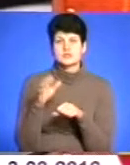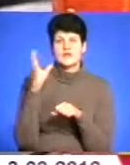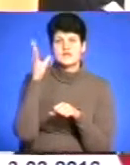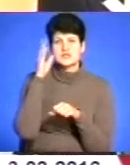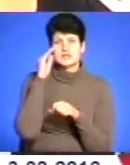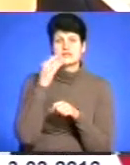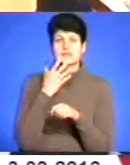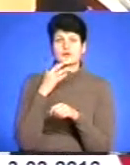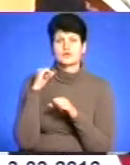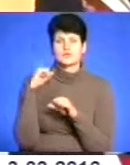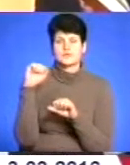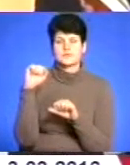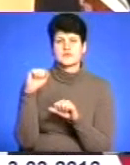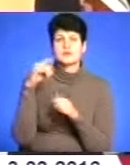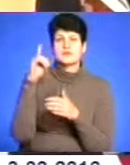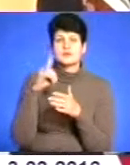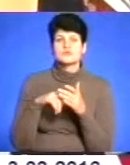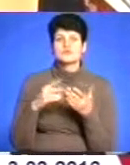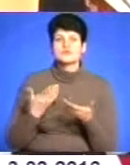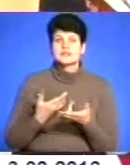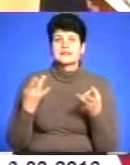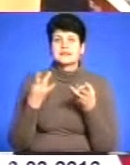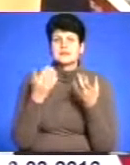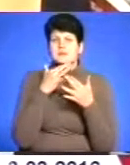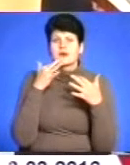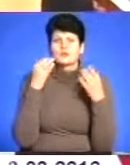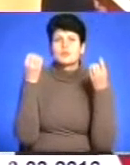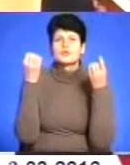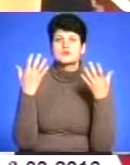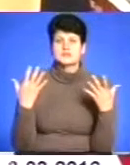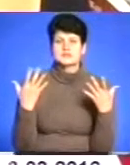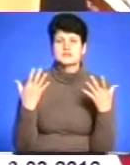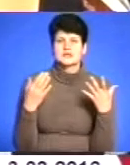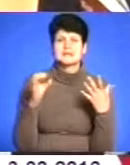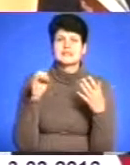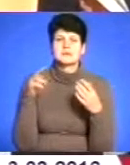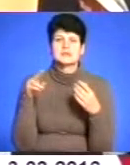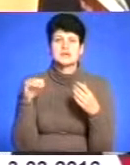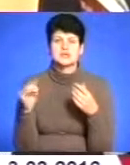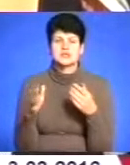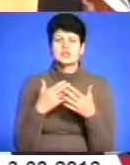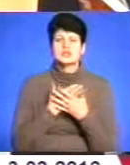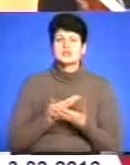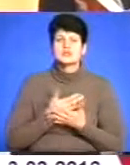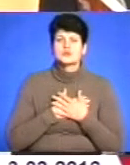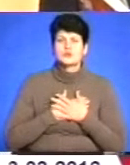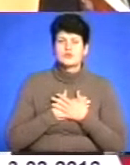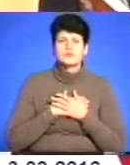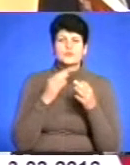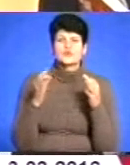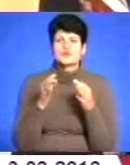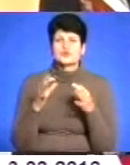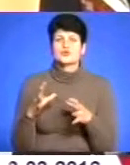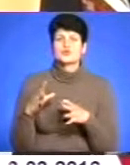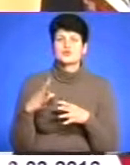героями. Я переконався, що жити треба набагато простіше, аскетичніше, жити з любов'ю, адже нічого з